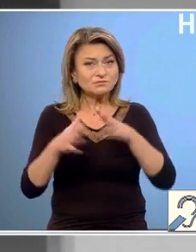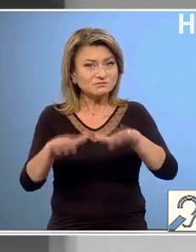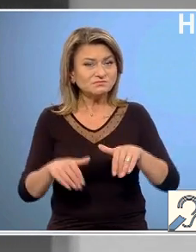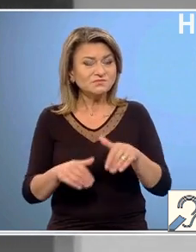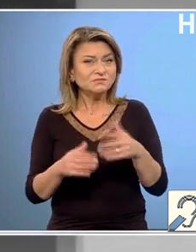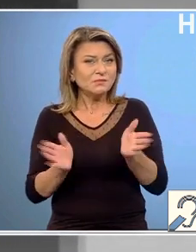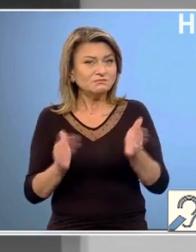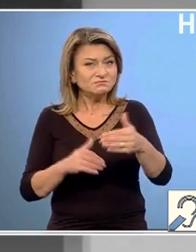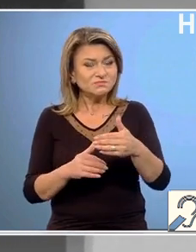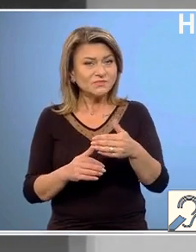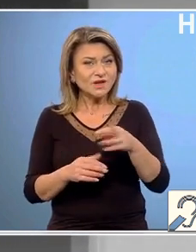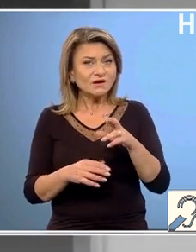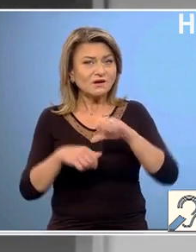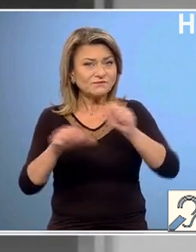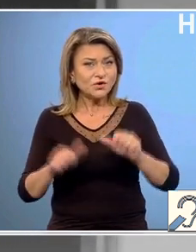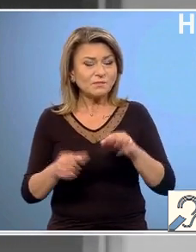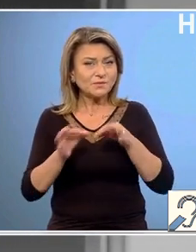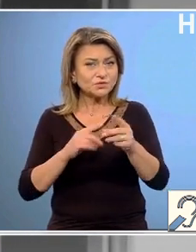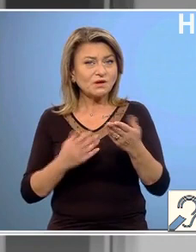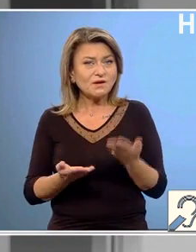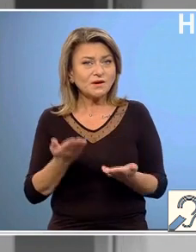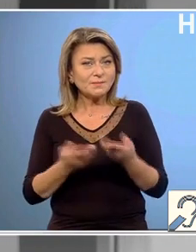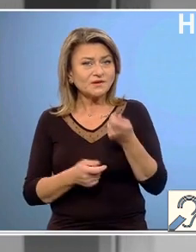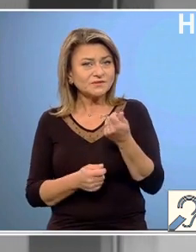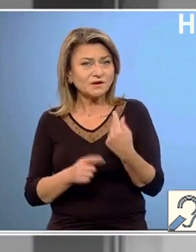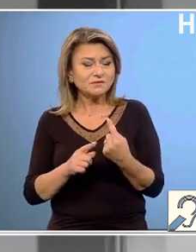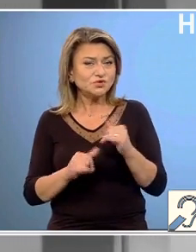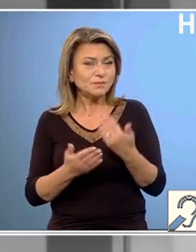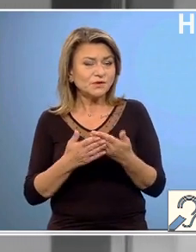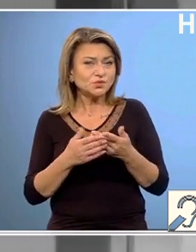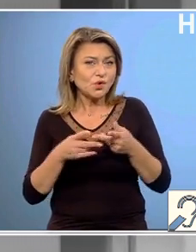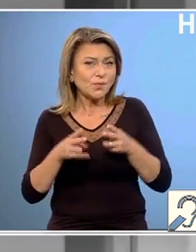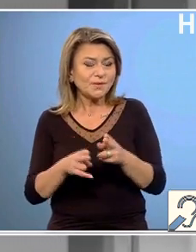vizează reforma aparatului de stat, măsurile de echilibrare fiscală și cele pentru combaterea evaziunii.